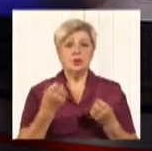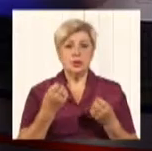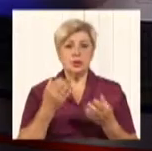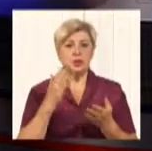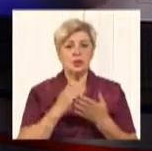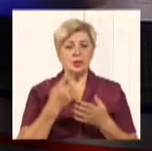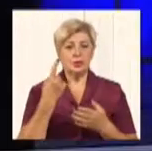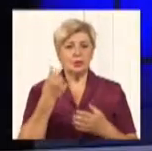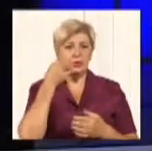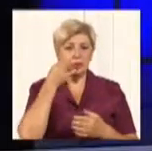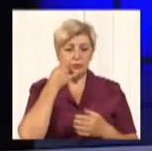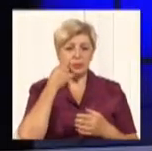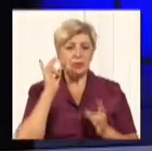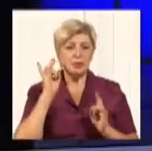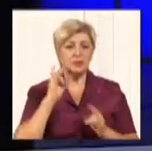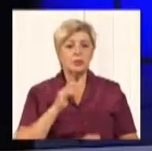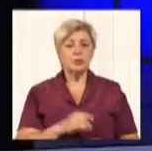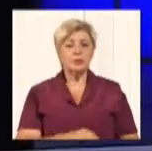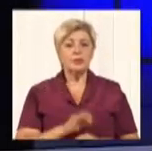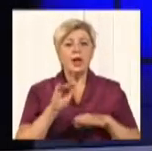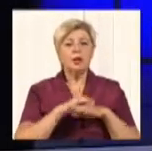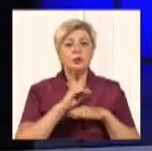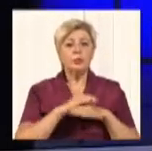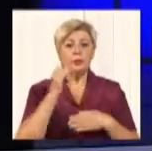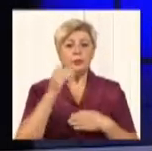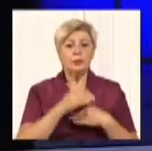телефонний дзвінок, так, давайте послухаємо. Доброго вечора.